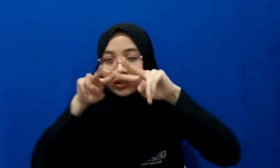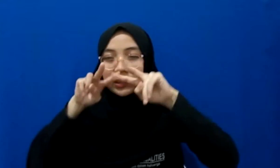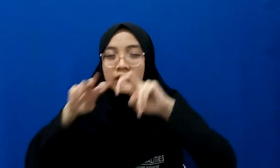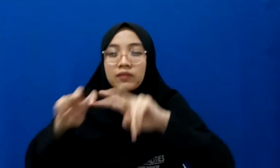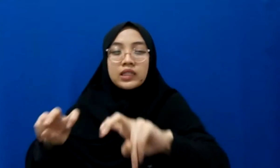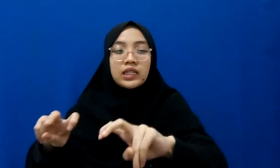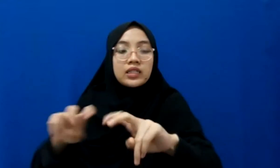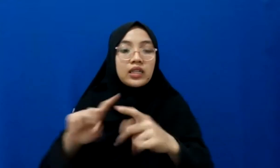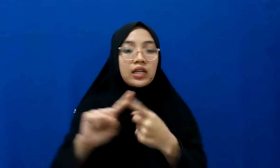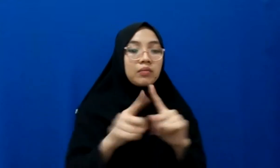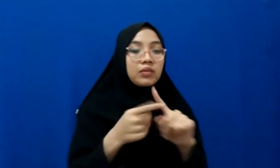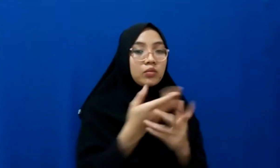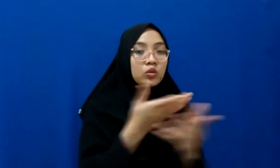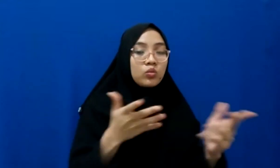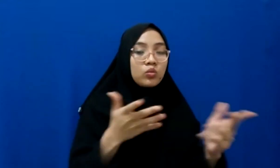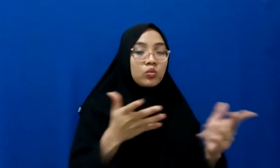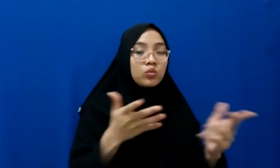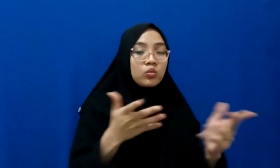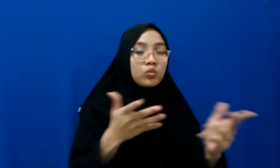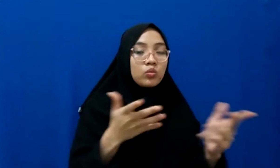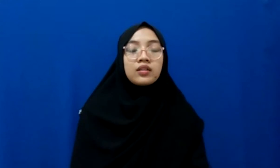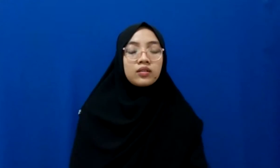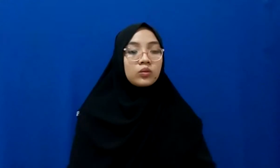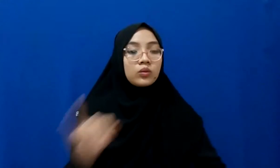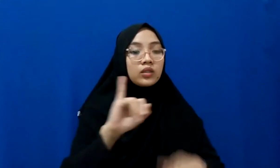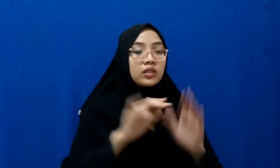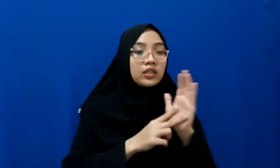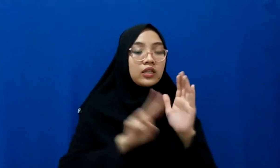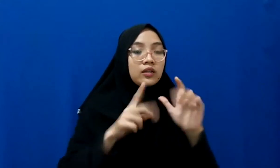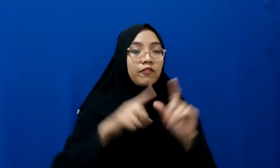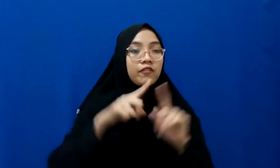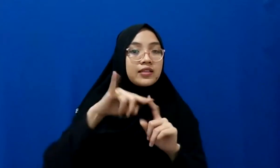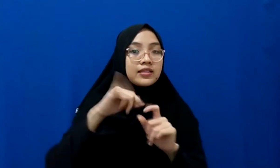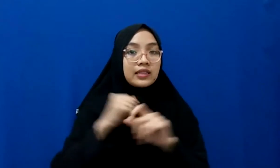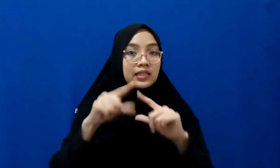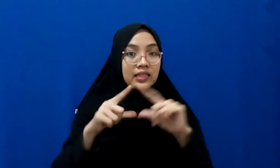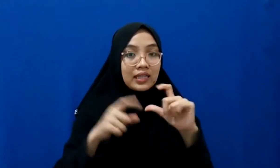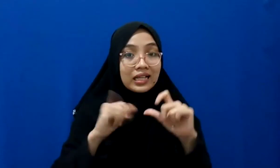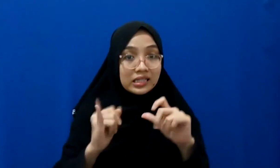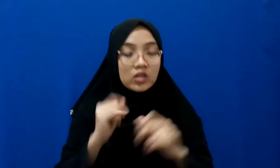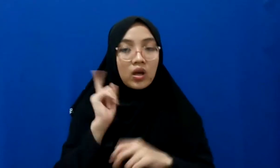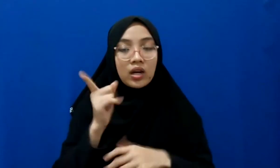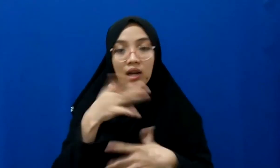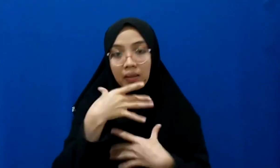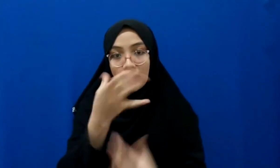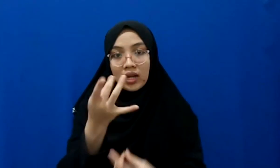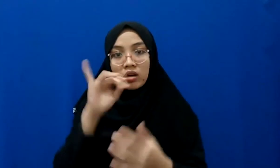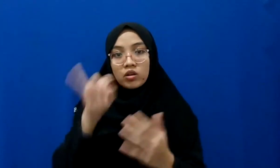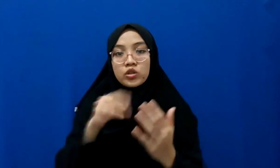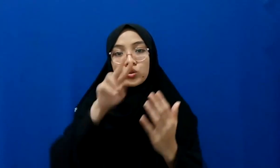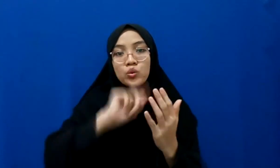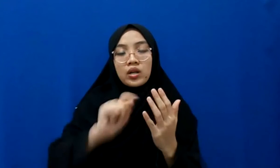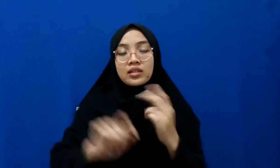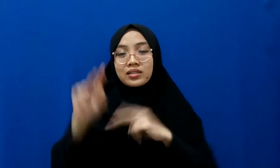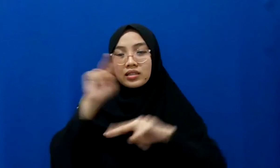teman-teman dalam sebuah investigasi itu ada hal yang menarik ya ada yang bilang jurnalis investigasi